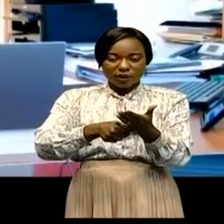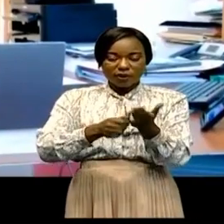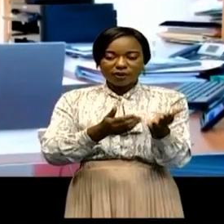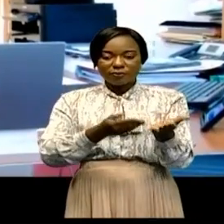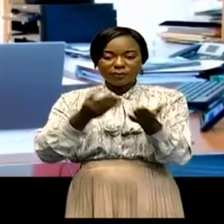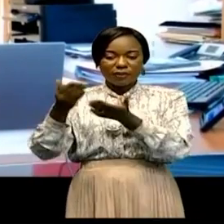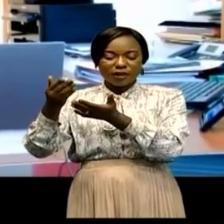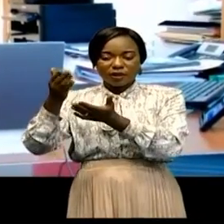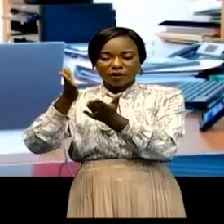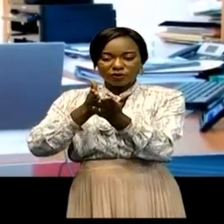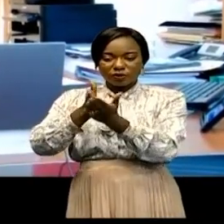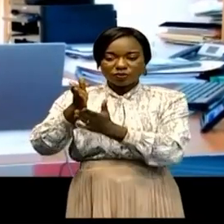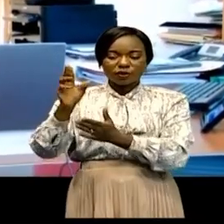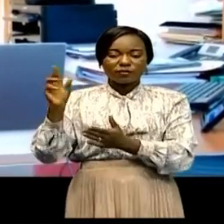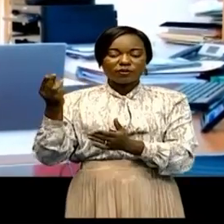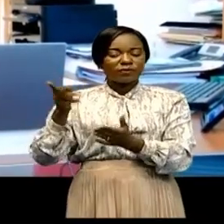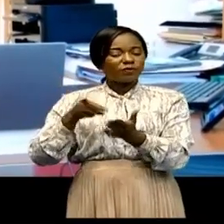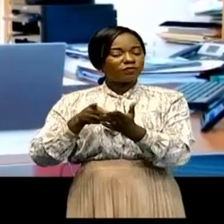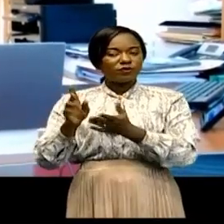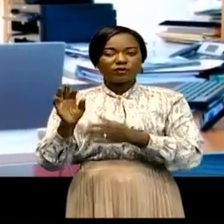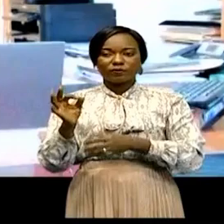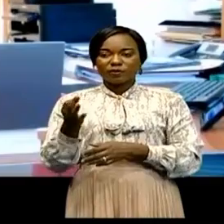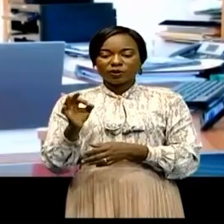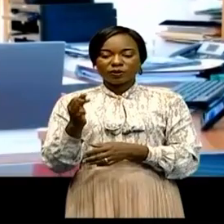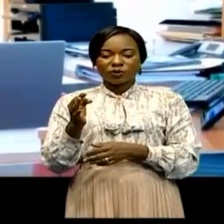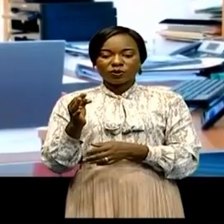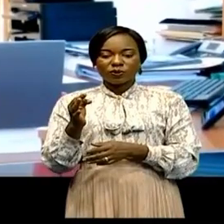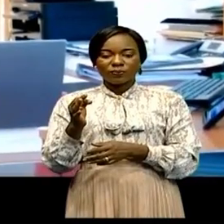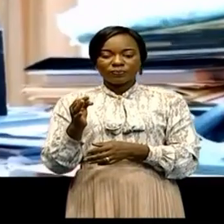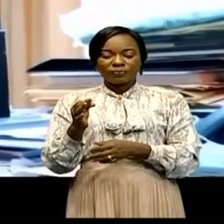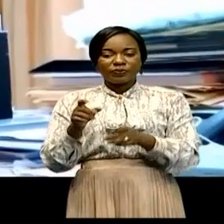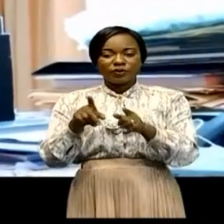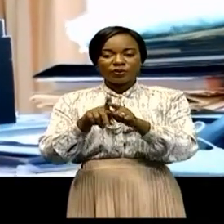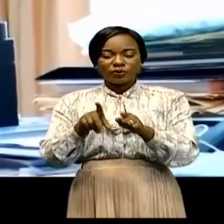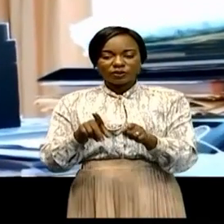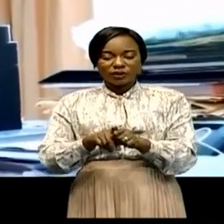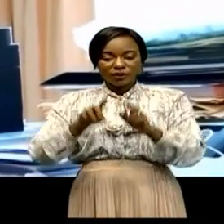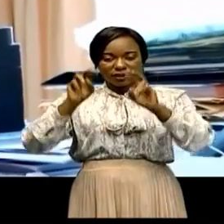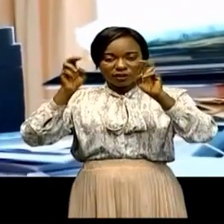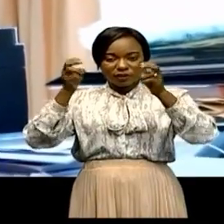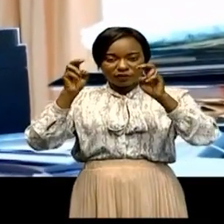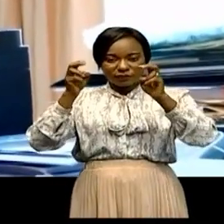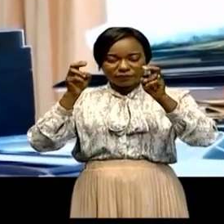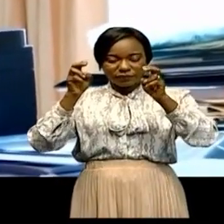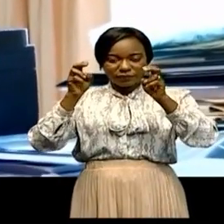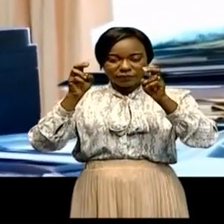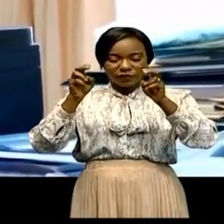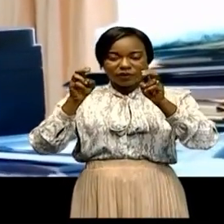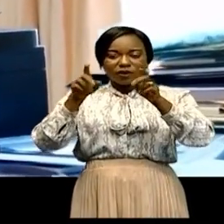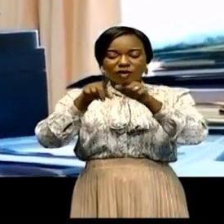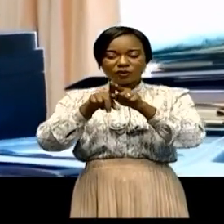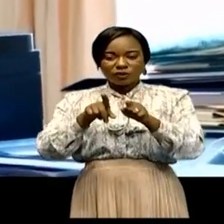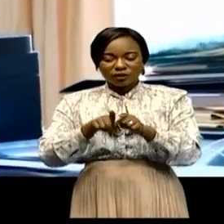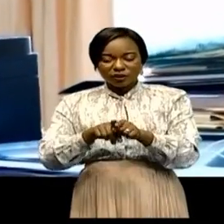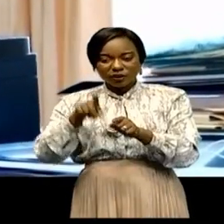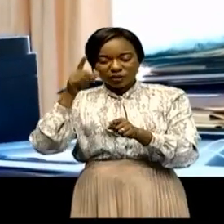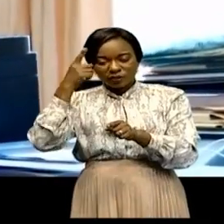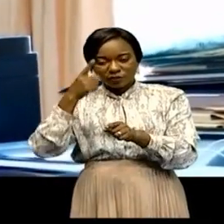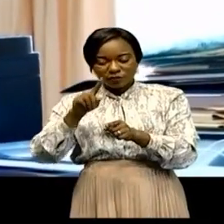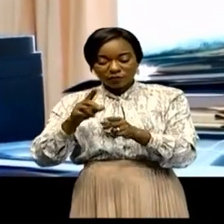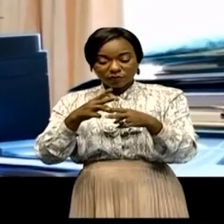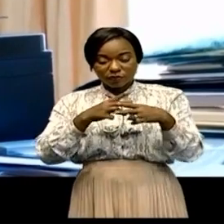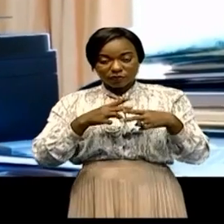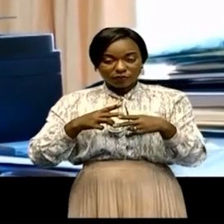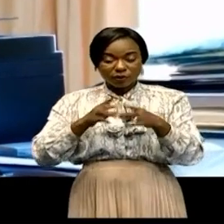droits miniers pour non-payement de droits superficiaires annuels. Les termes de référence en vue du récrutement du consultant